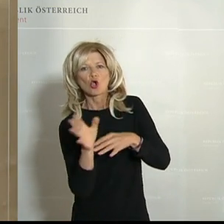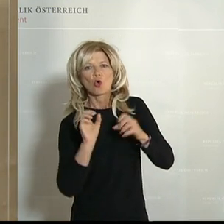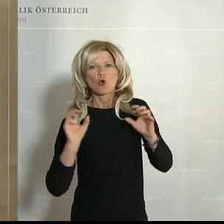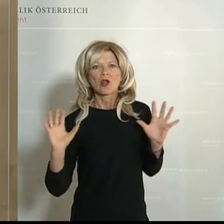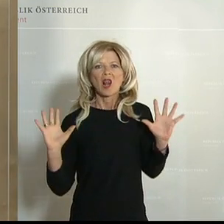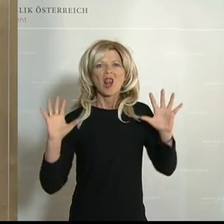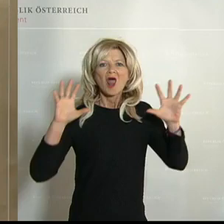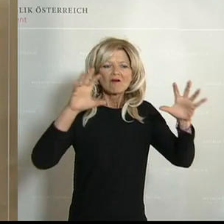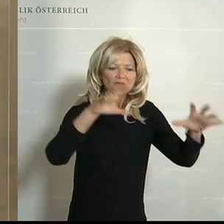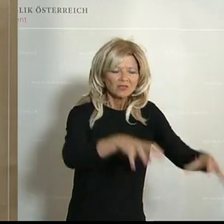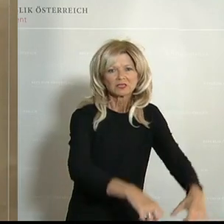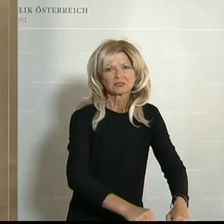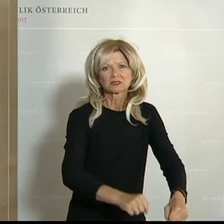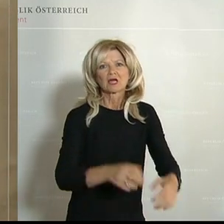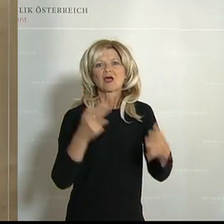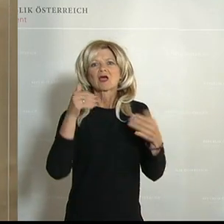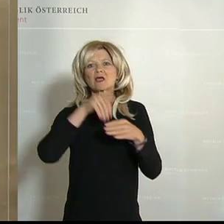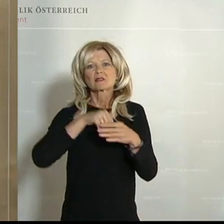Europa erfasst hat.